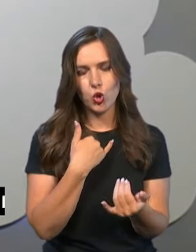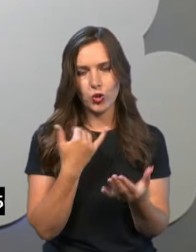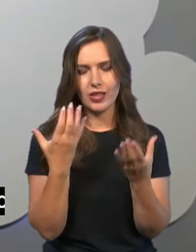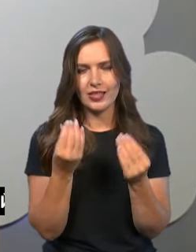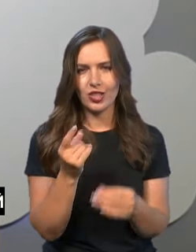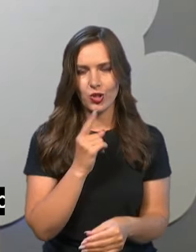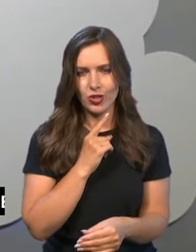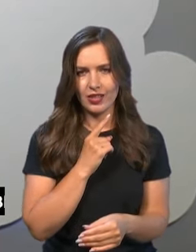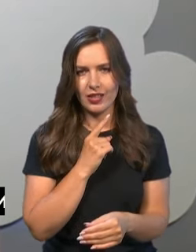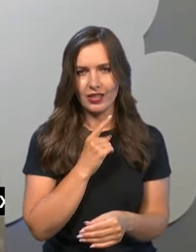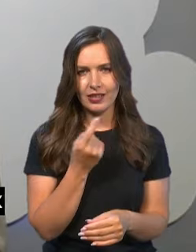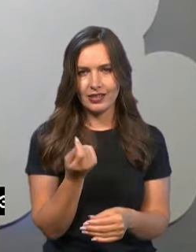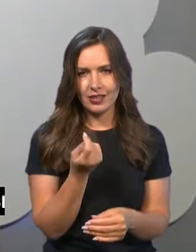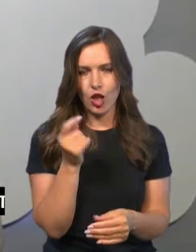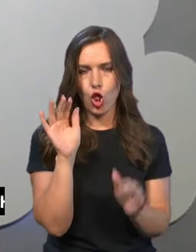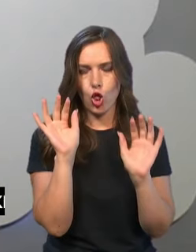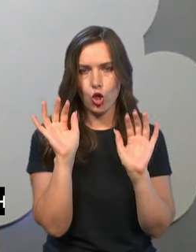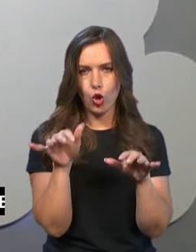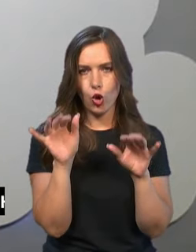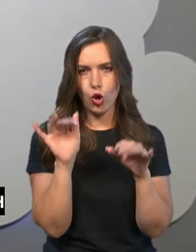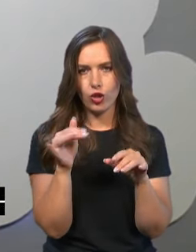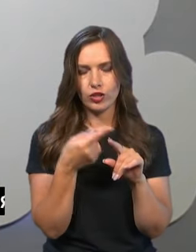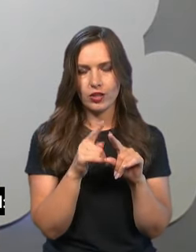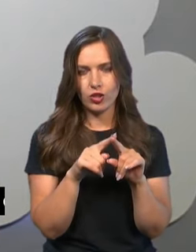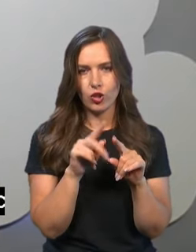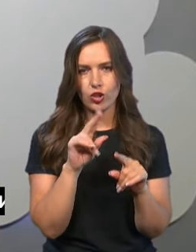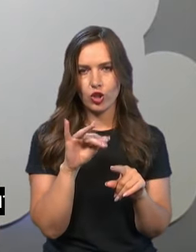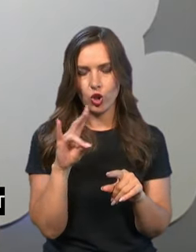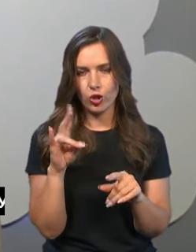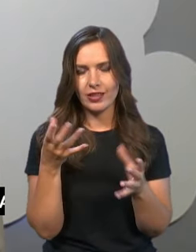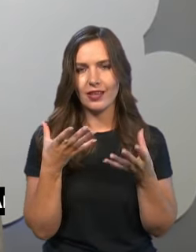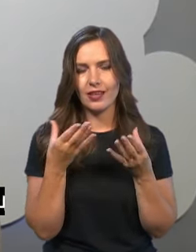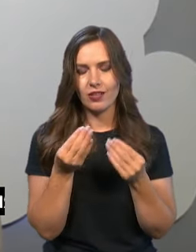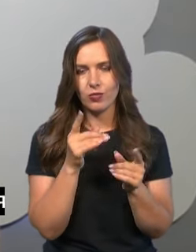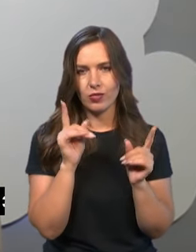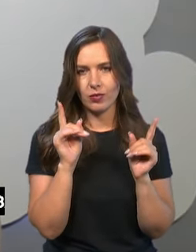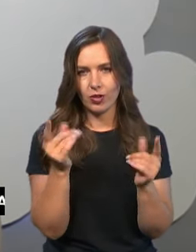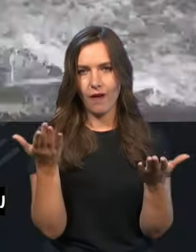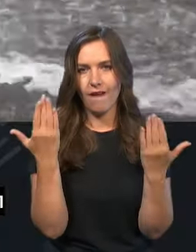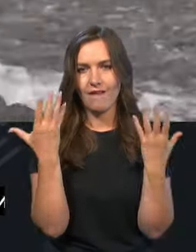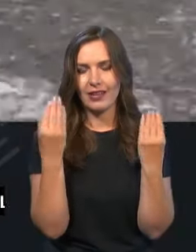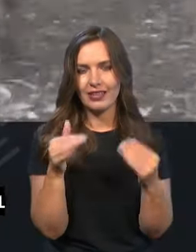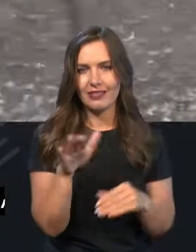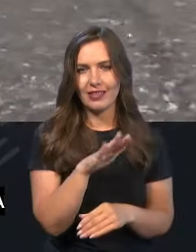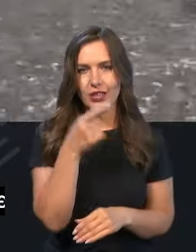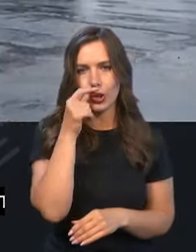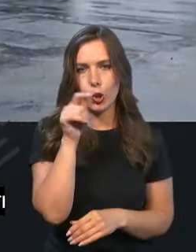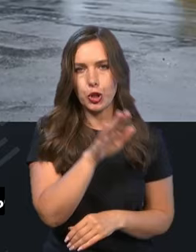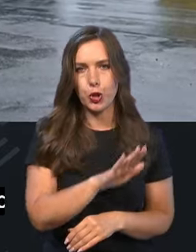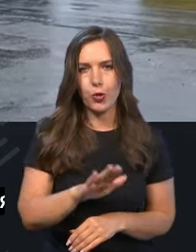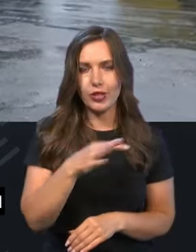очікуємо на короткочасні дощі, тому що циклон, який впливав впродовж вихідних на територію України,